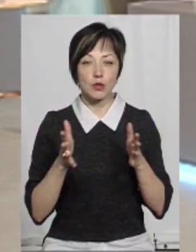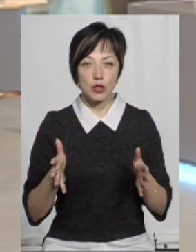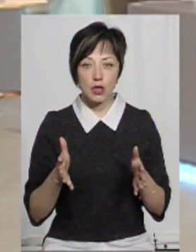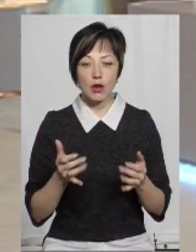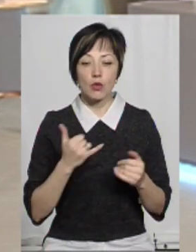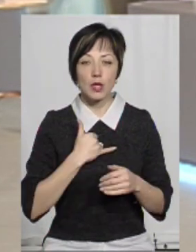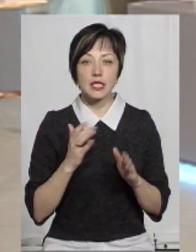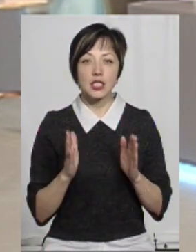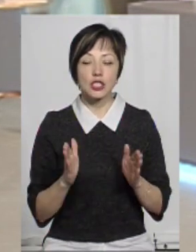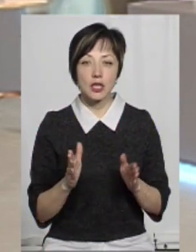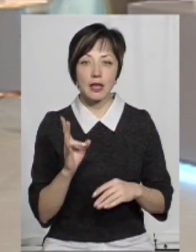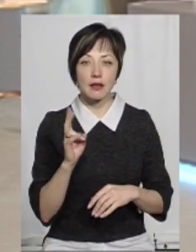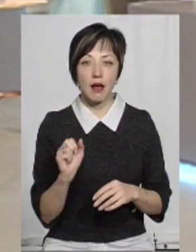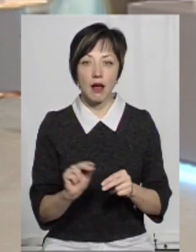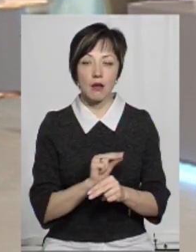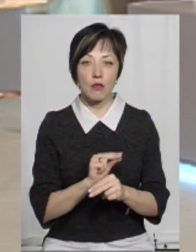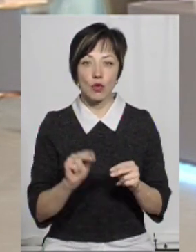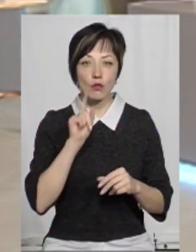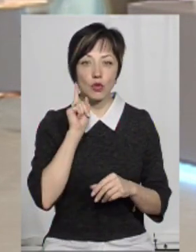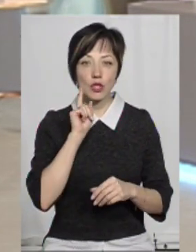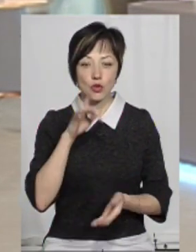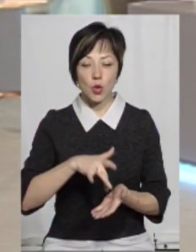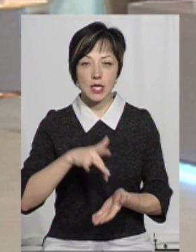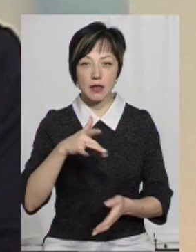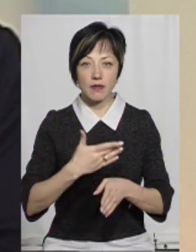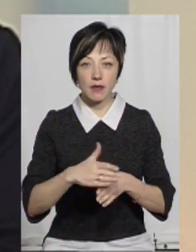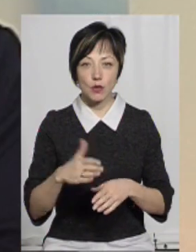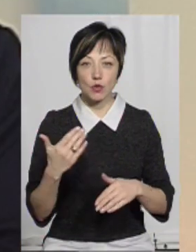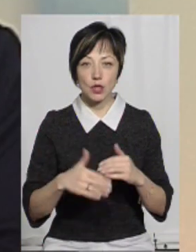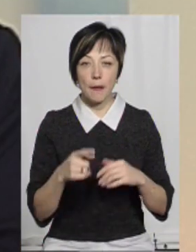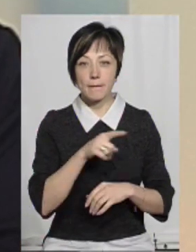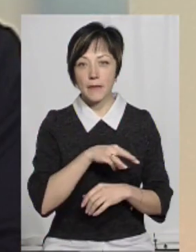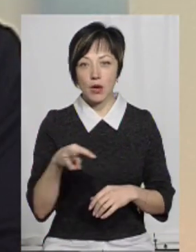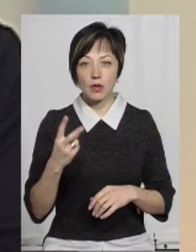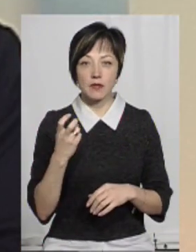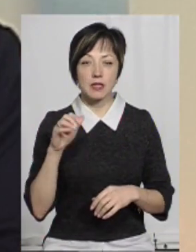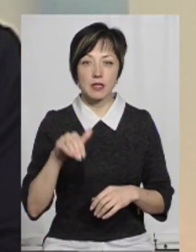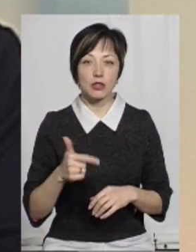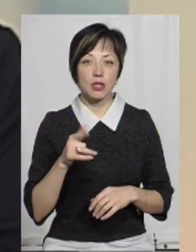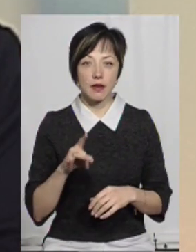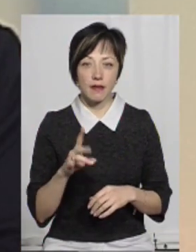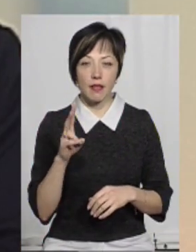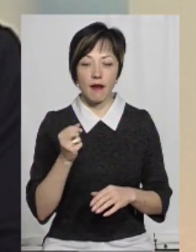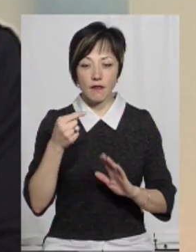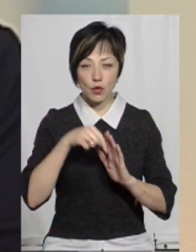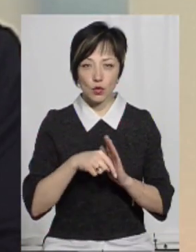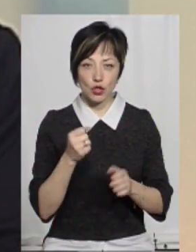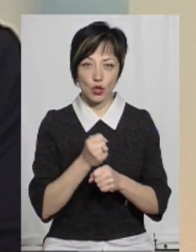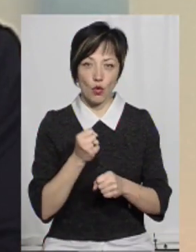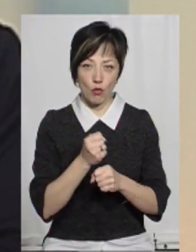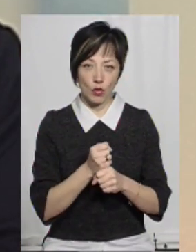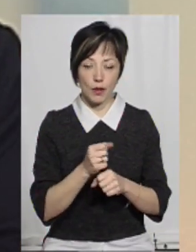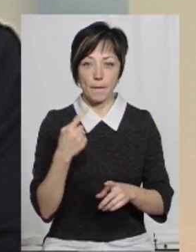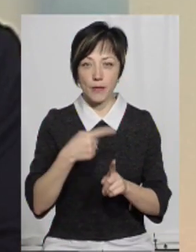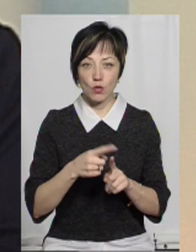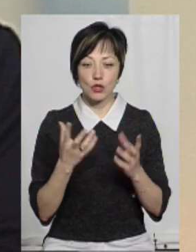більші. В нас лише на ремонт молодіжного центру виділено вже 1 мільйон 200 тисяч гривень на внутрішні роботи.